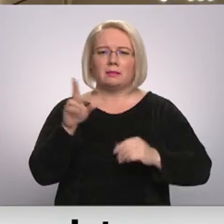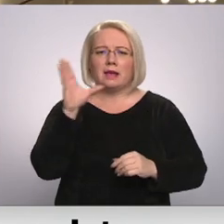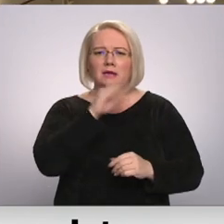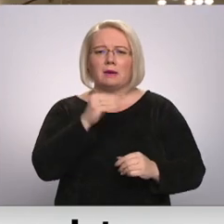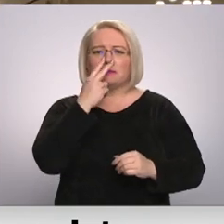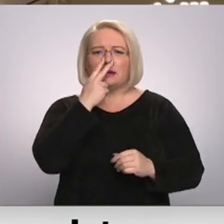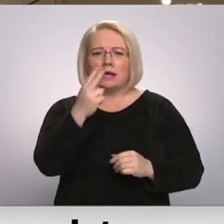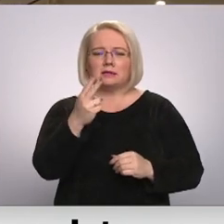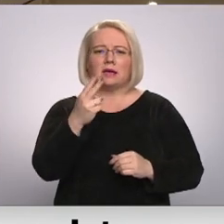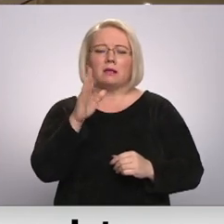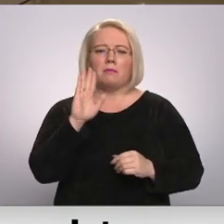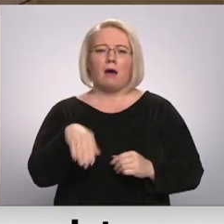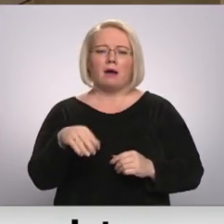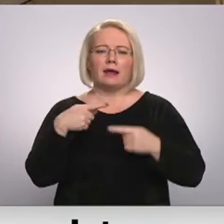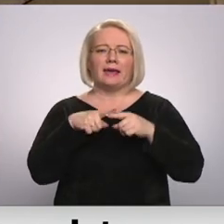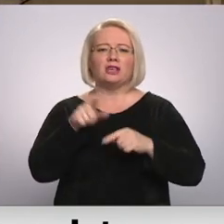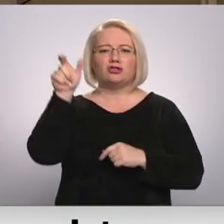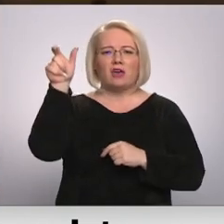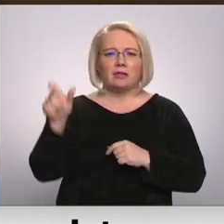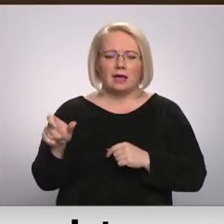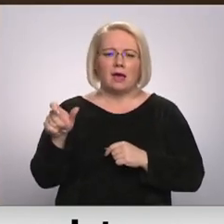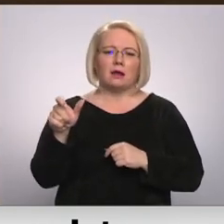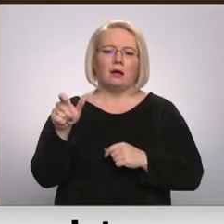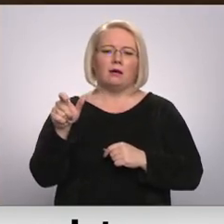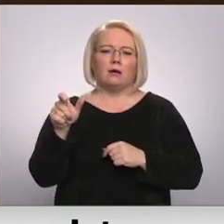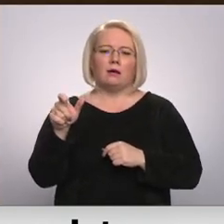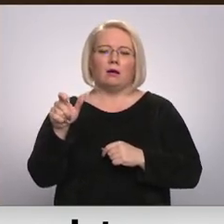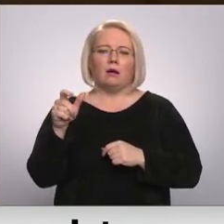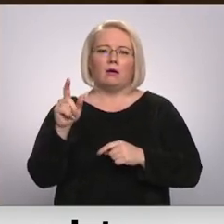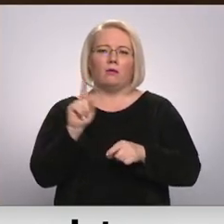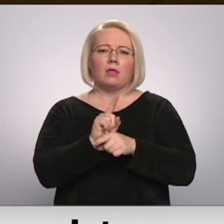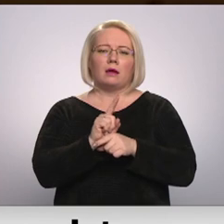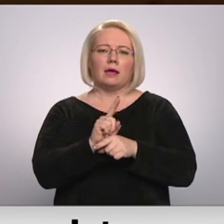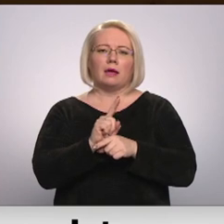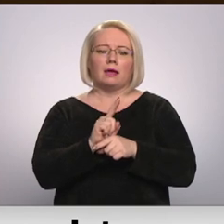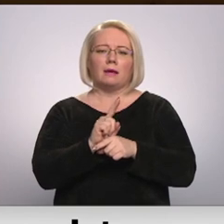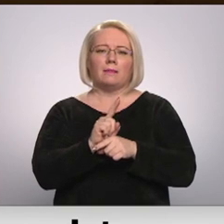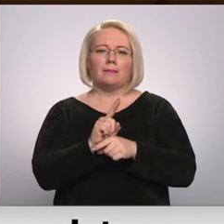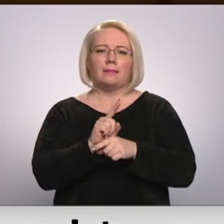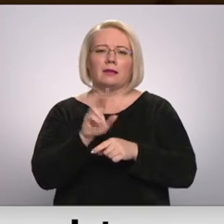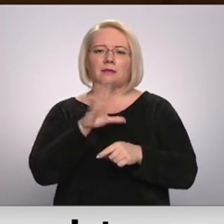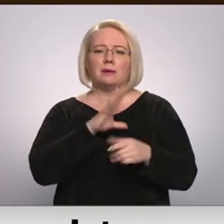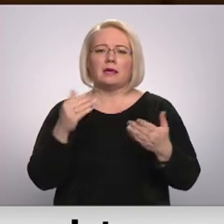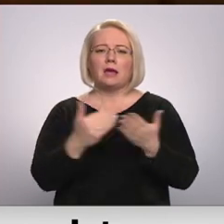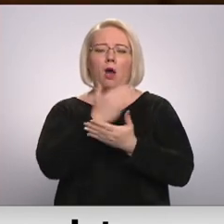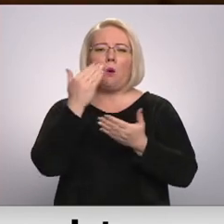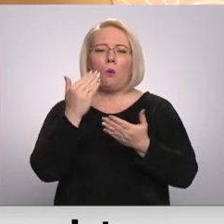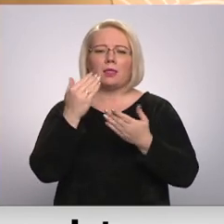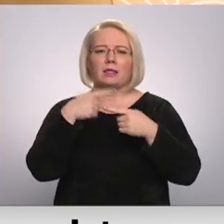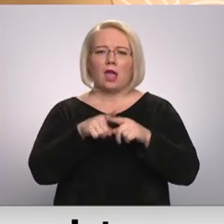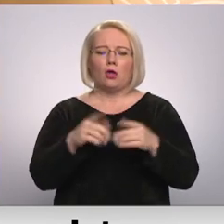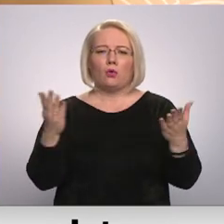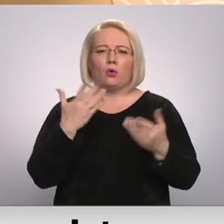redzēt pašo Kerbetsu, kā tādu varētu nosaukt spokumu, kas bija jauna tehnoloģija, ko mēs